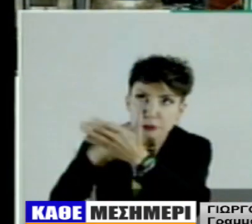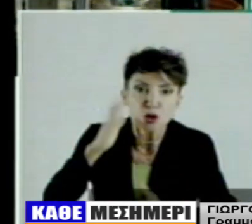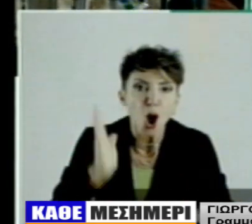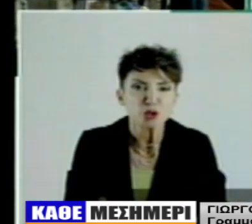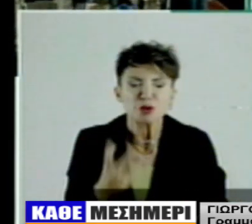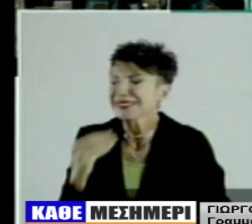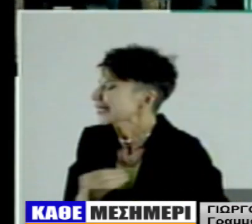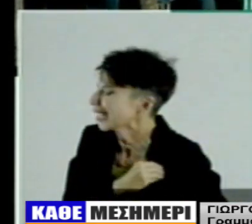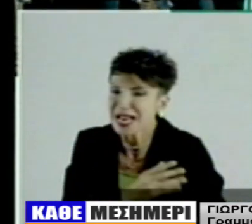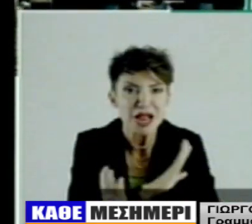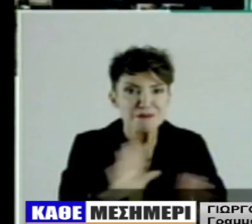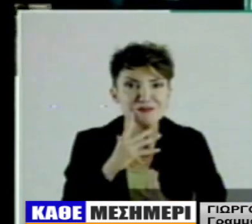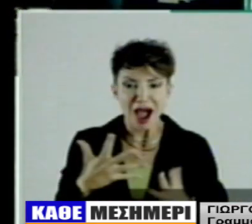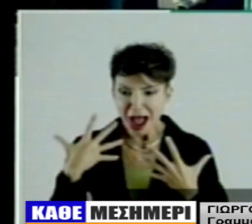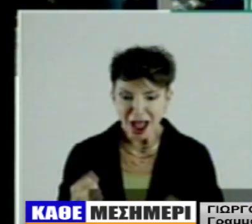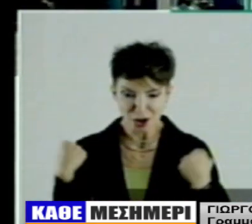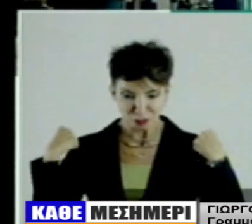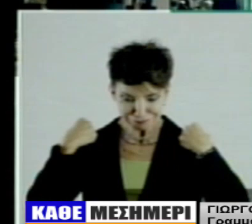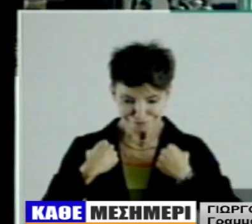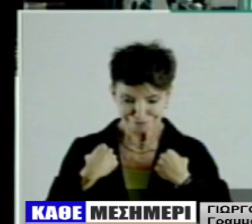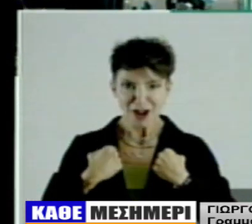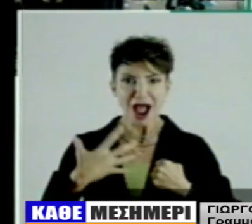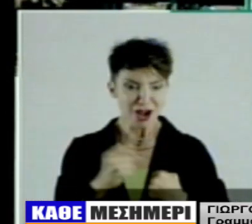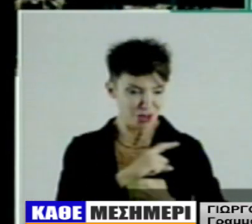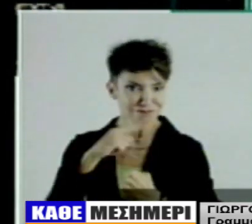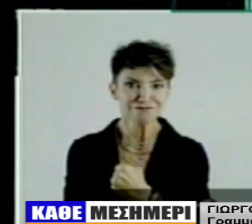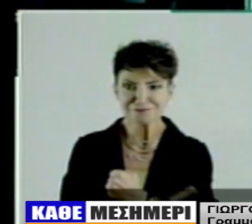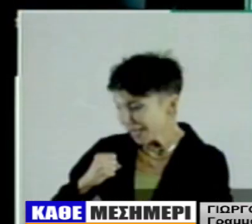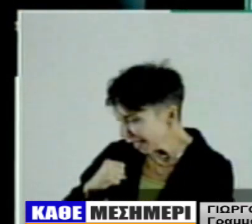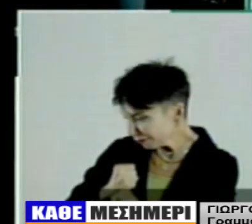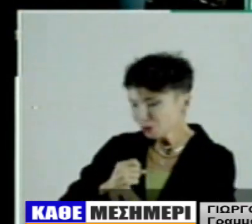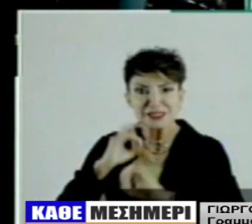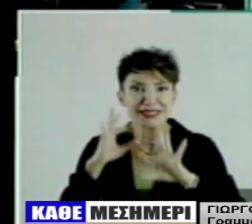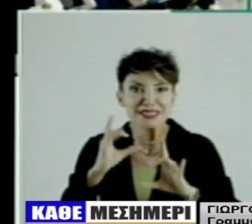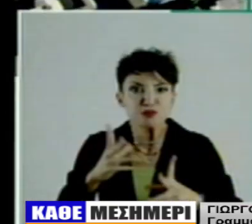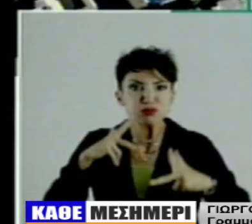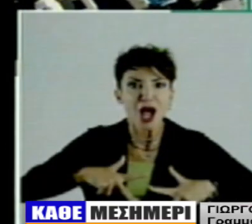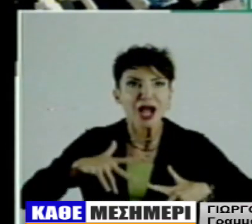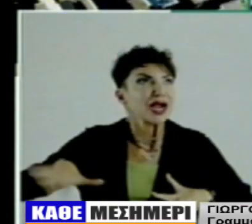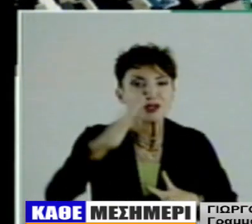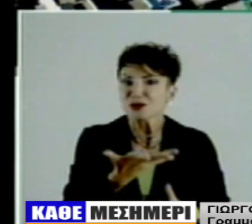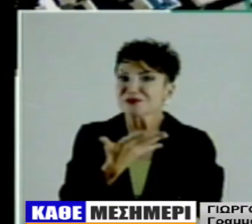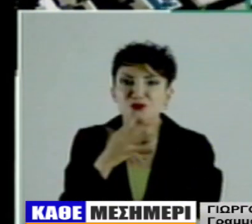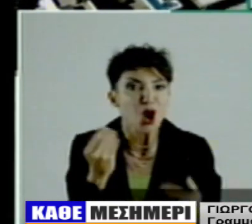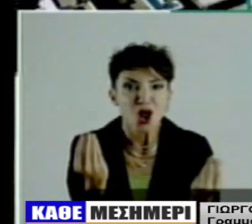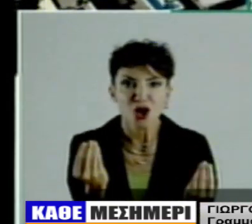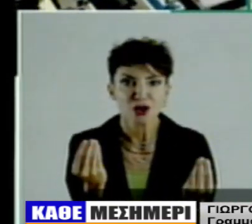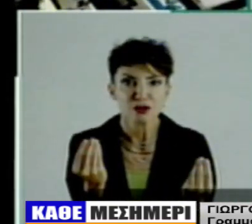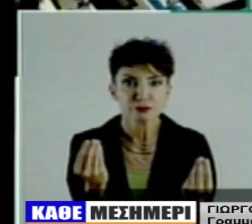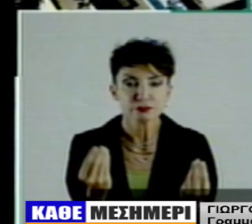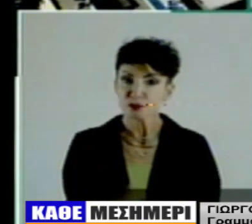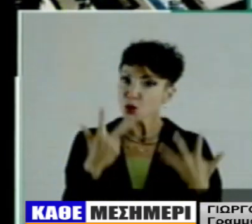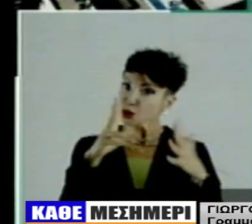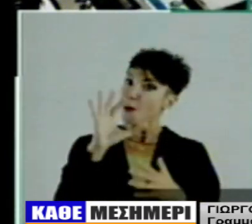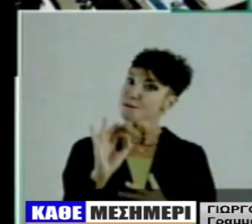80% των νομοθετημάτων που έρχονται στην Ελληνική Βουλή προέρχονται από ευρωπαϊκές οδηγίες. Άρα καταλαβαίνετε ότι η πολιτική σε μεγάλο βαθμό